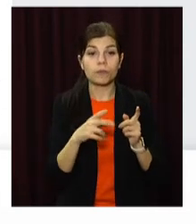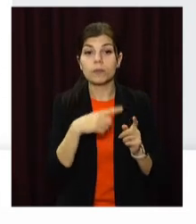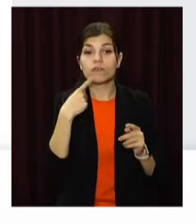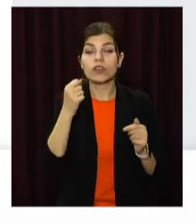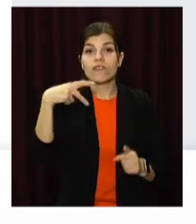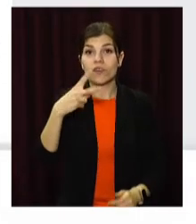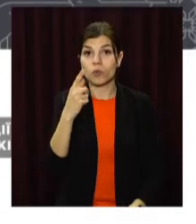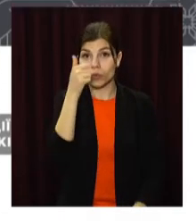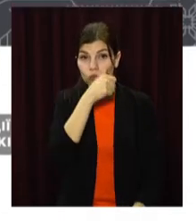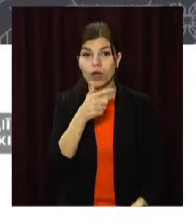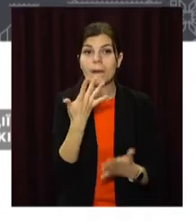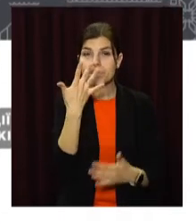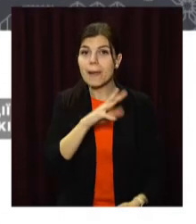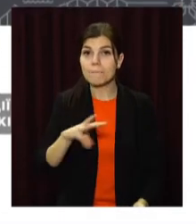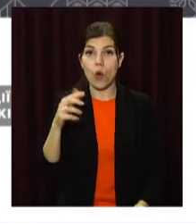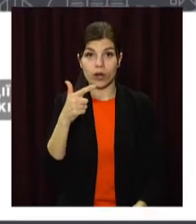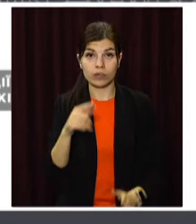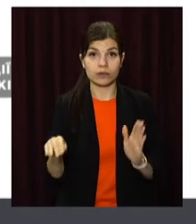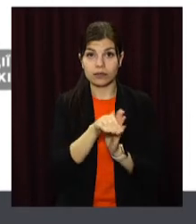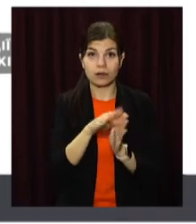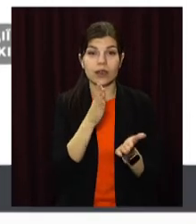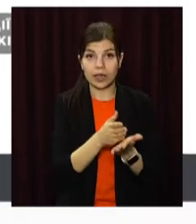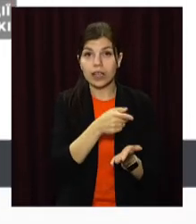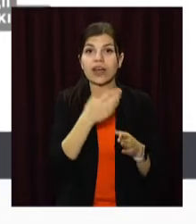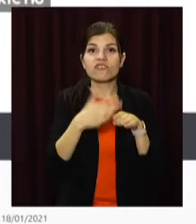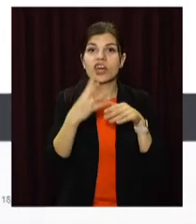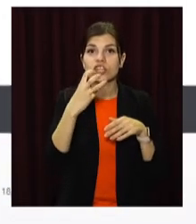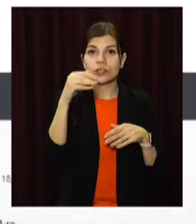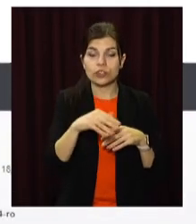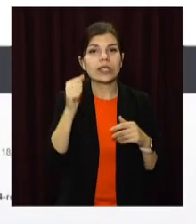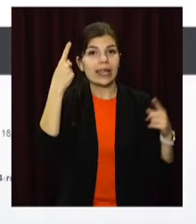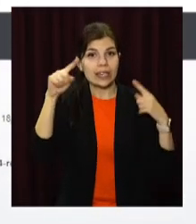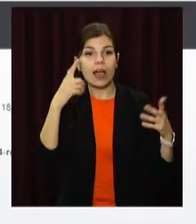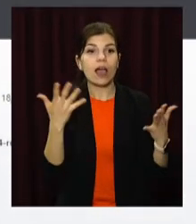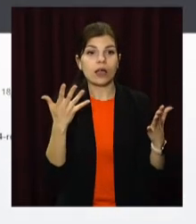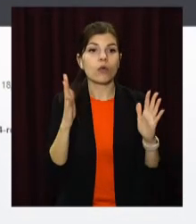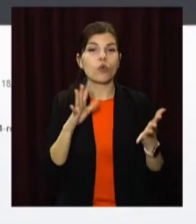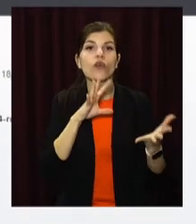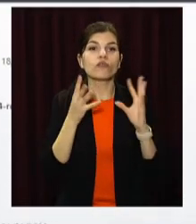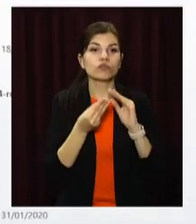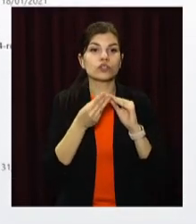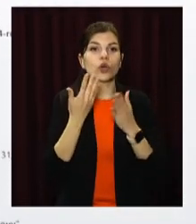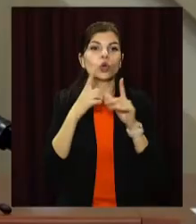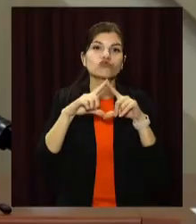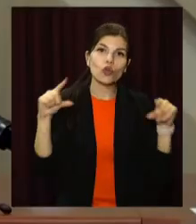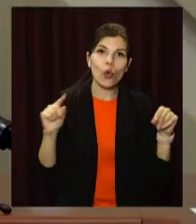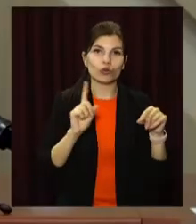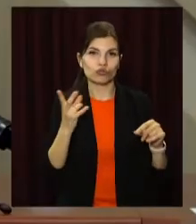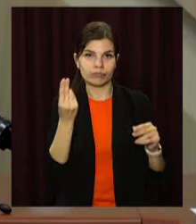2021 заклали 5 мільйонів гривень і вперше виділили 300 тисяч на проєкти, які втілять в загальноосвітніх закладах міста.